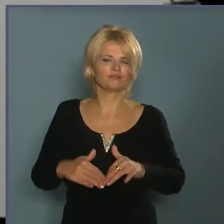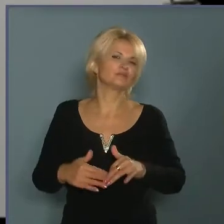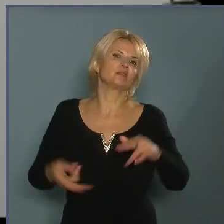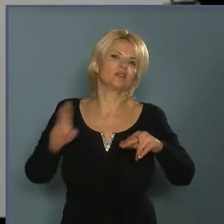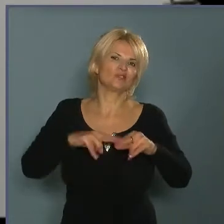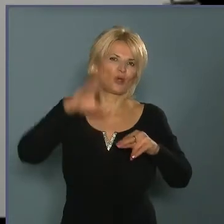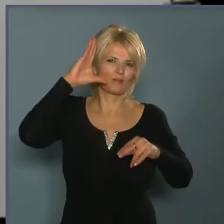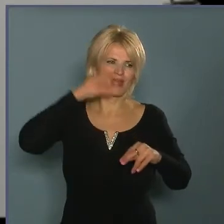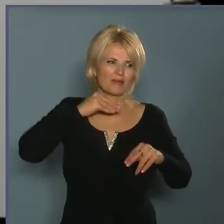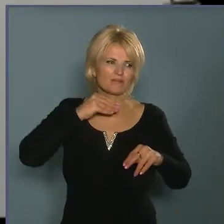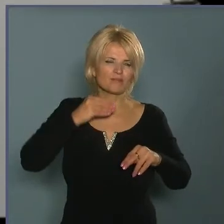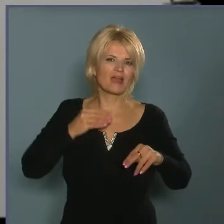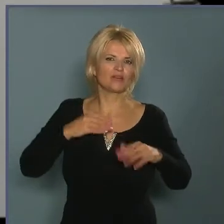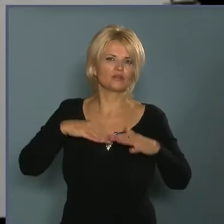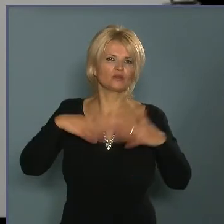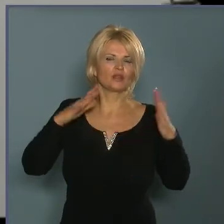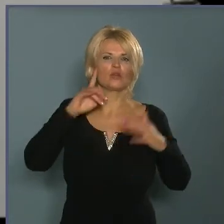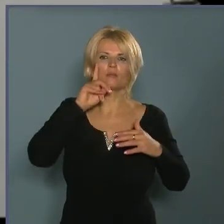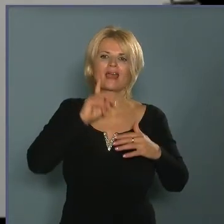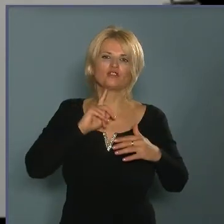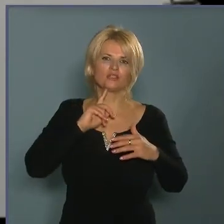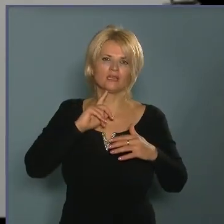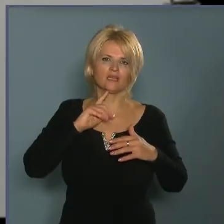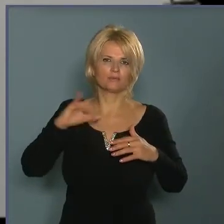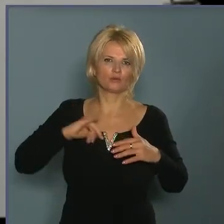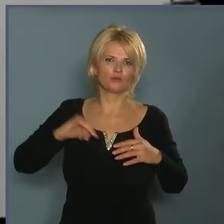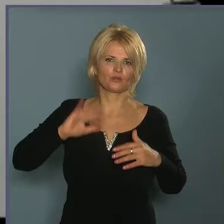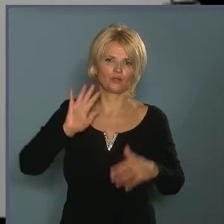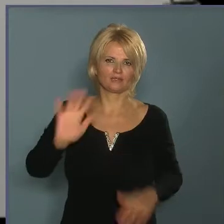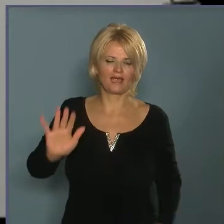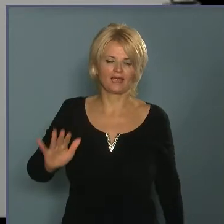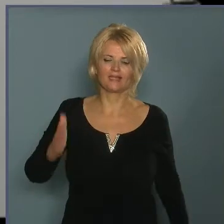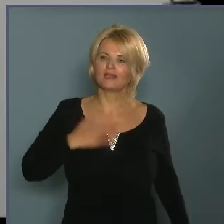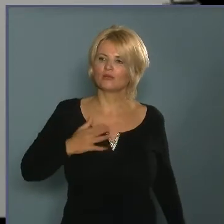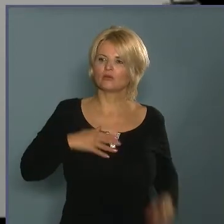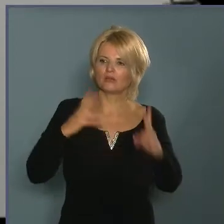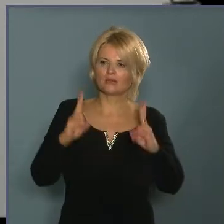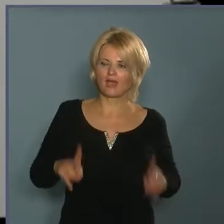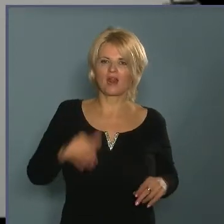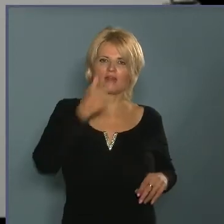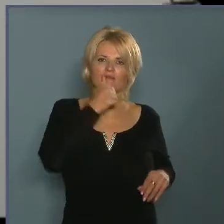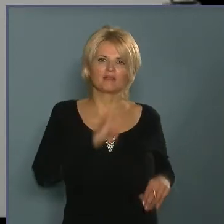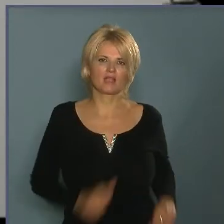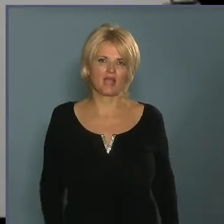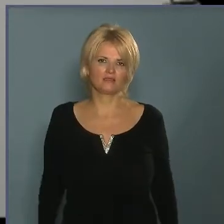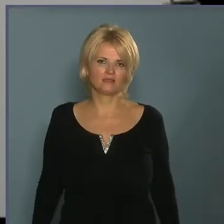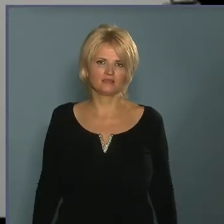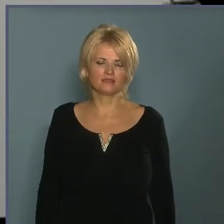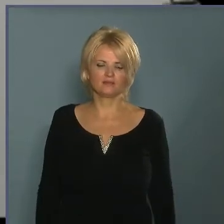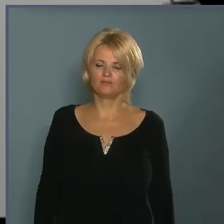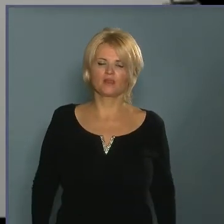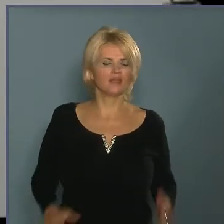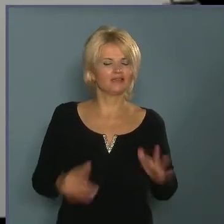az mindig nagyobb esélyt kínál az elkövetőknek, és nekünk vigyáznunk kell. Nem látjuk